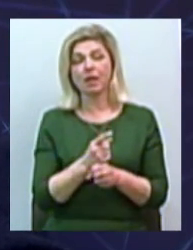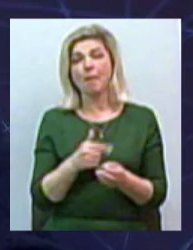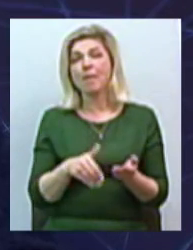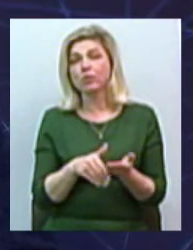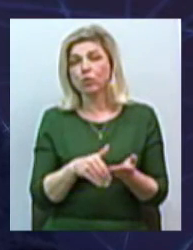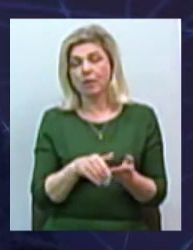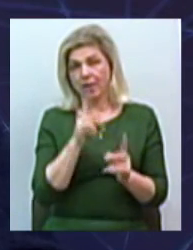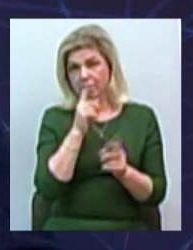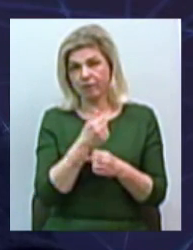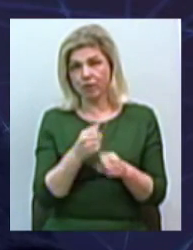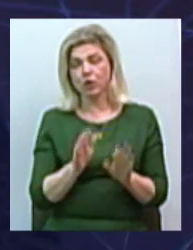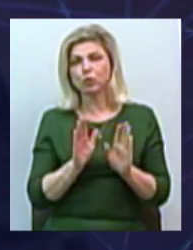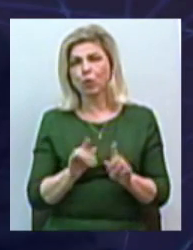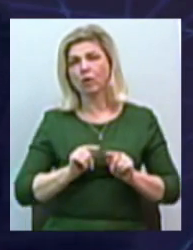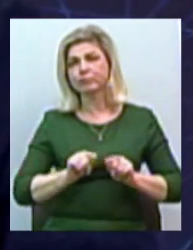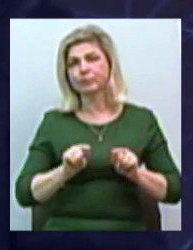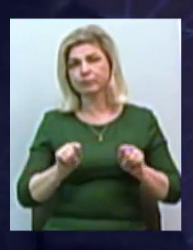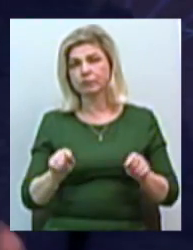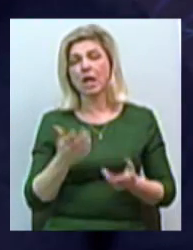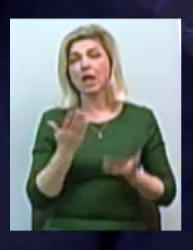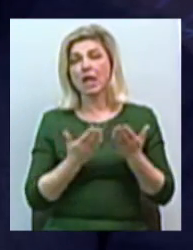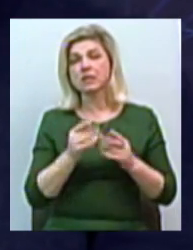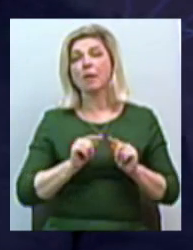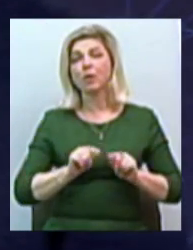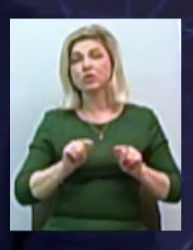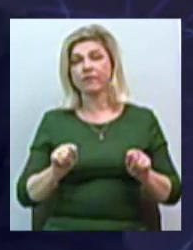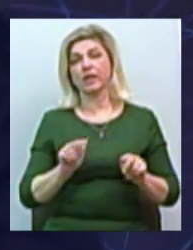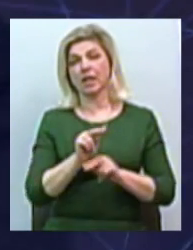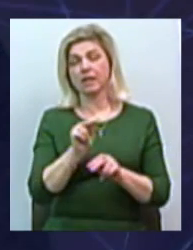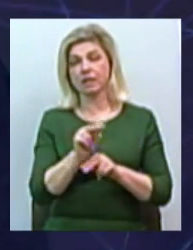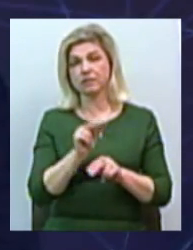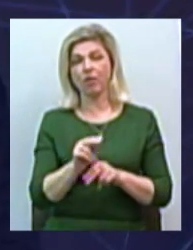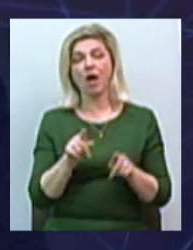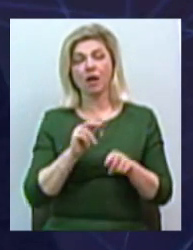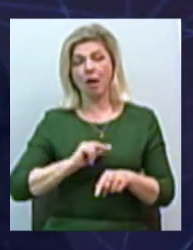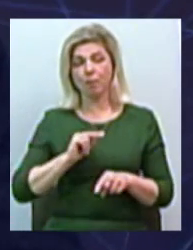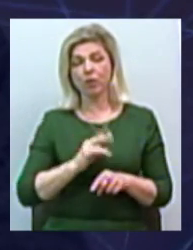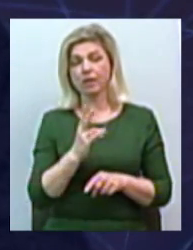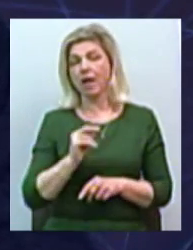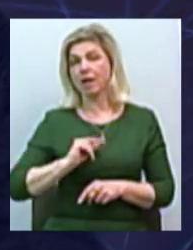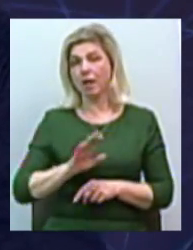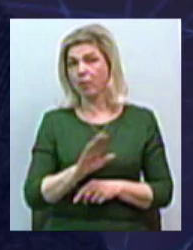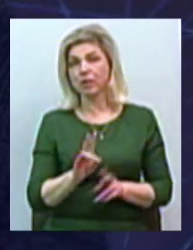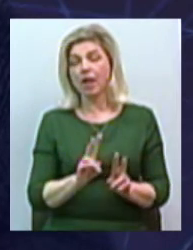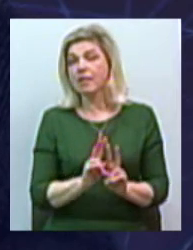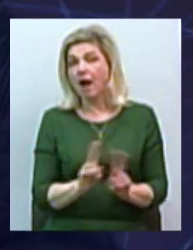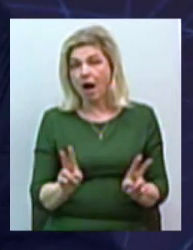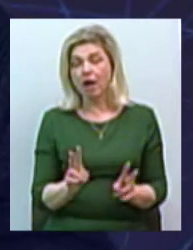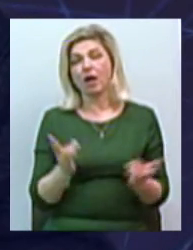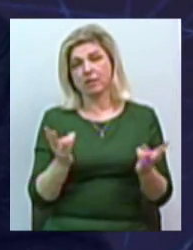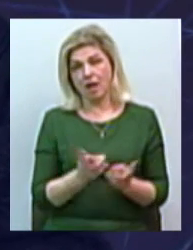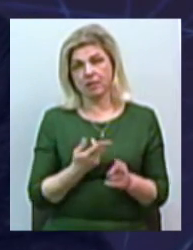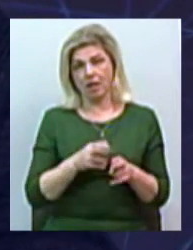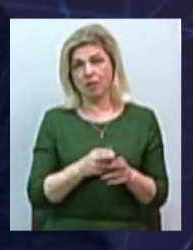невозможно. Тільки лише с просветительством. І коли уж просветительство работает вот так, а вернее, скажем так, оно не работает никак, так, значит, це треба